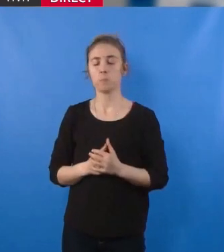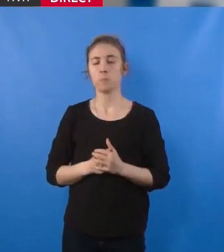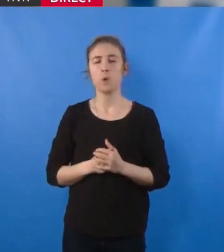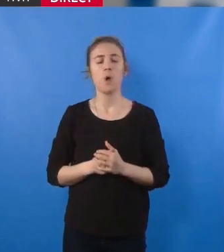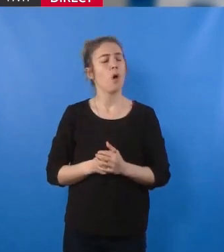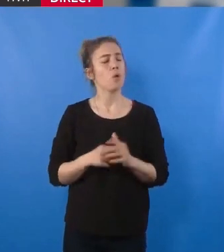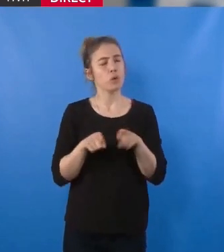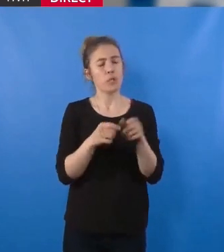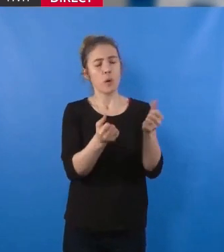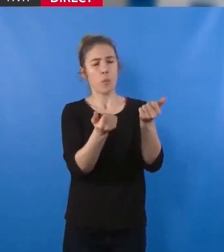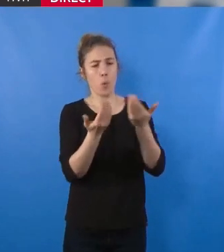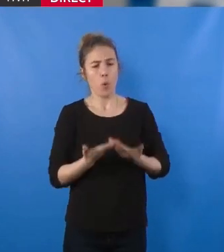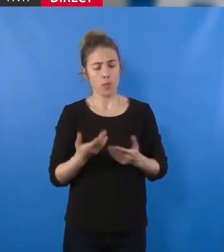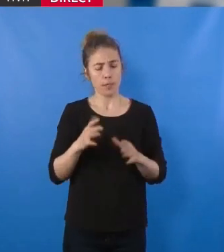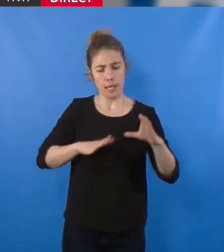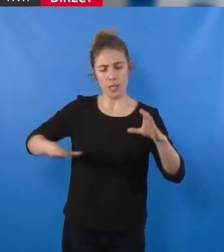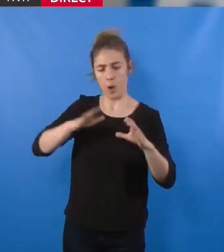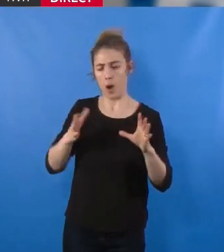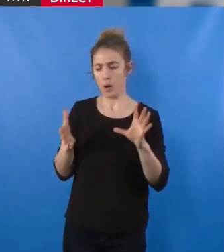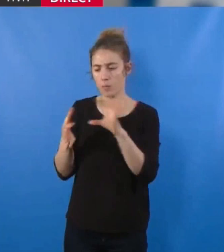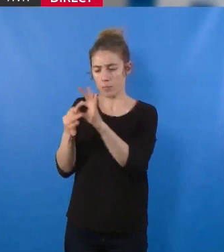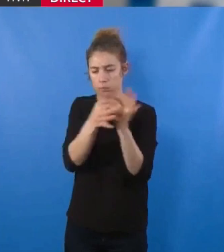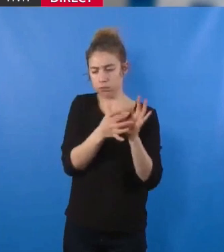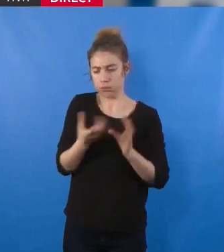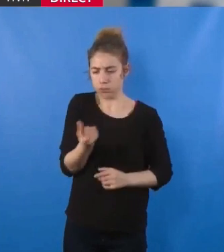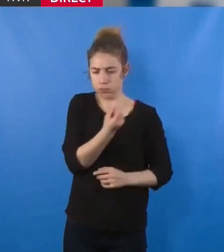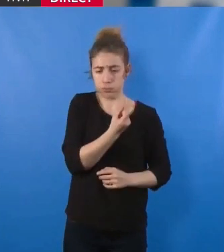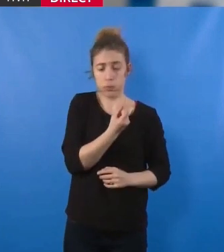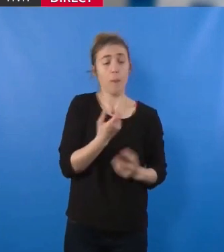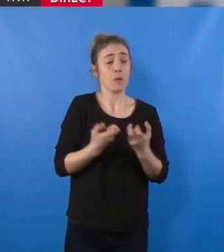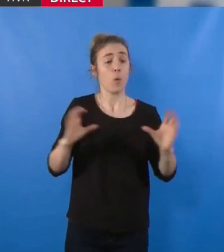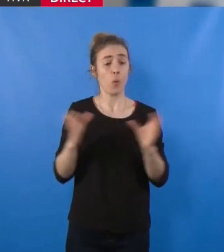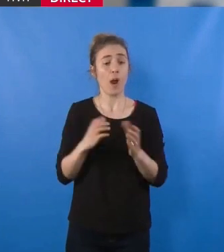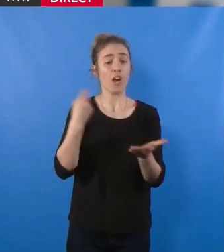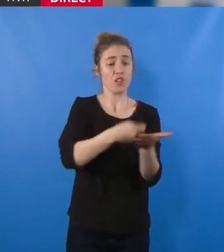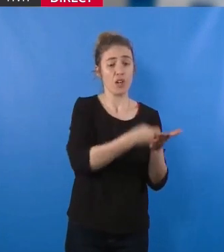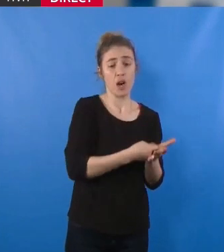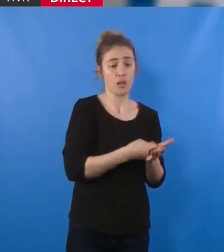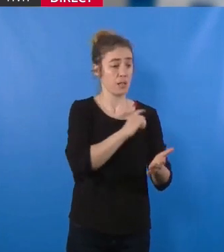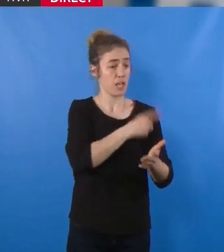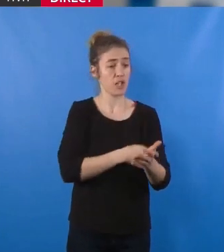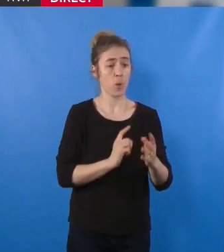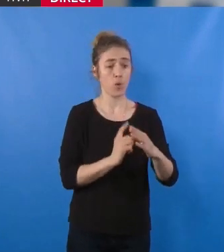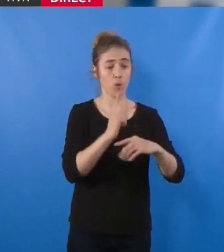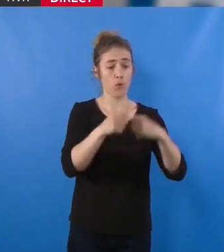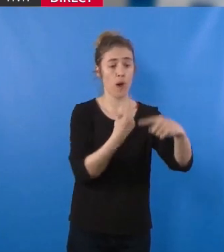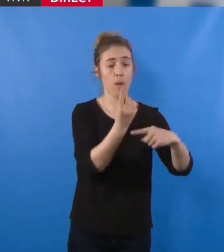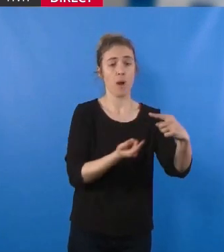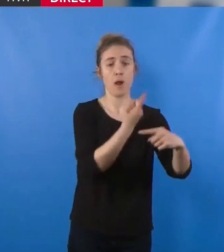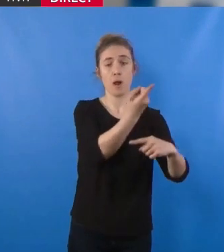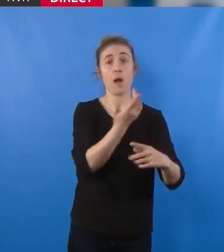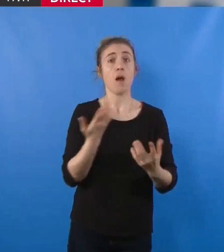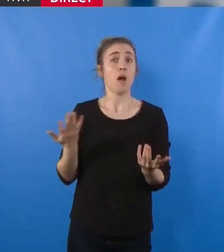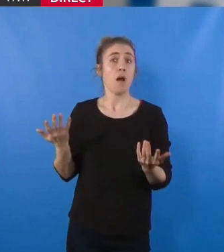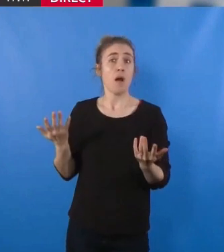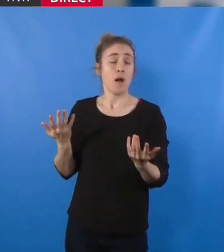coopération entre territoires à travers un groupement d'achats d'énergie renouvelable, énergie électrique locale, qui participe au mix énergétique